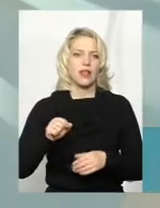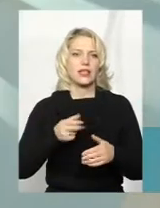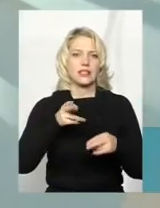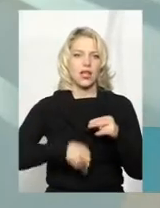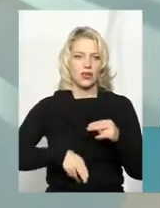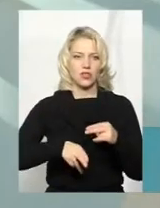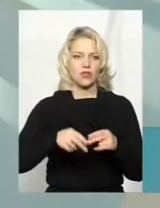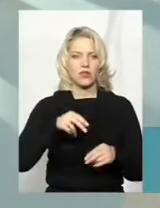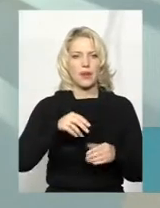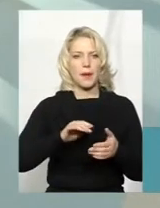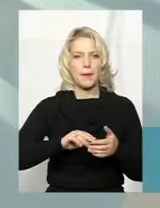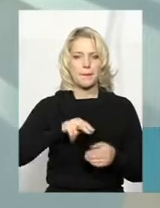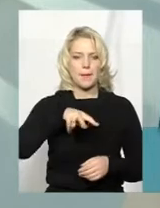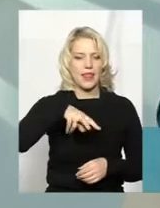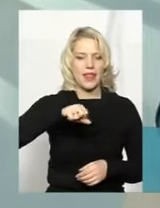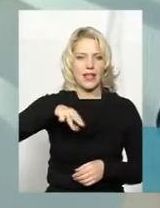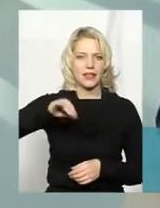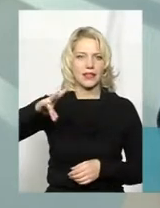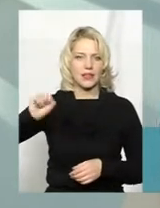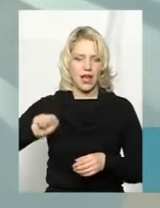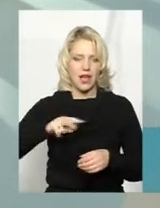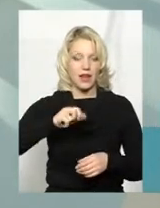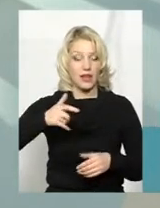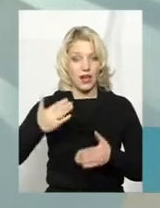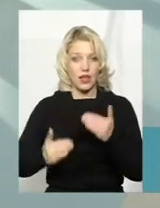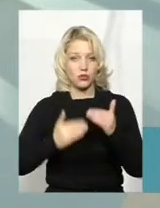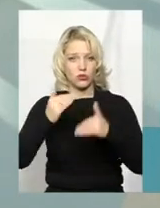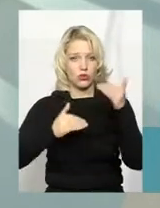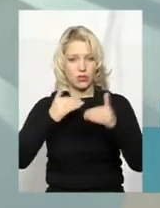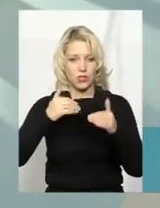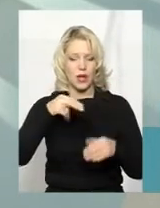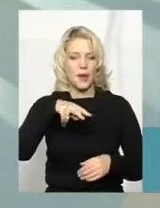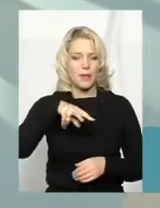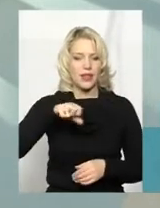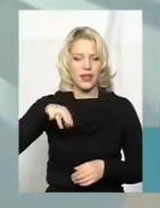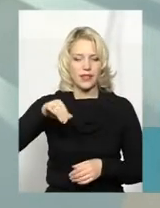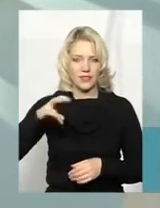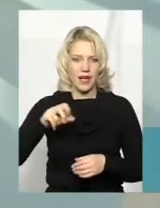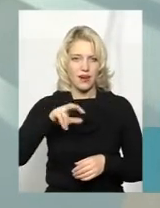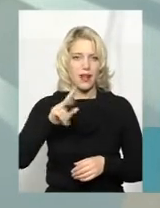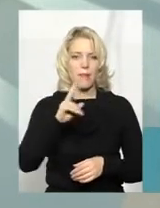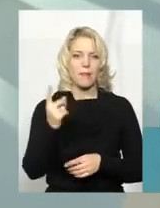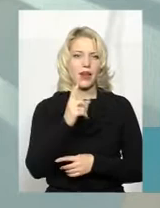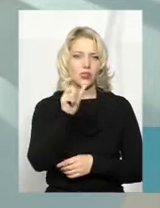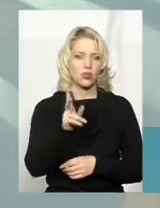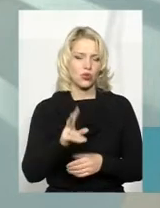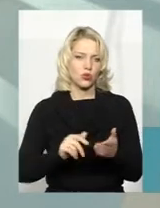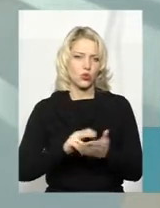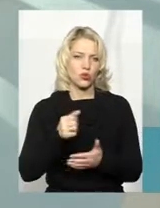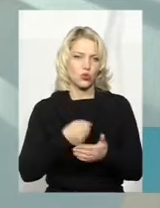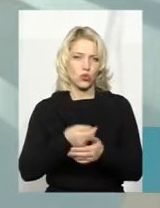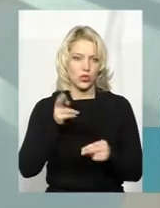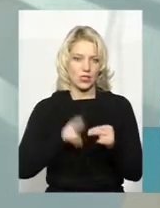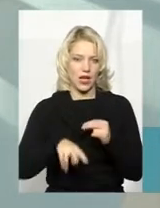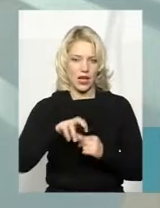помиляюсь, платиновою. І якщо він дійде до платинової ліги, то ми вже переговорили з міським головою. Перший, хто дійде до кінця,